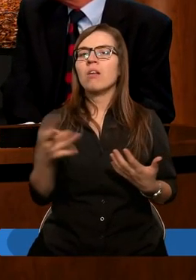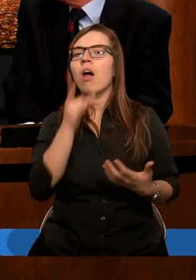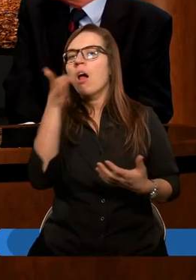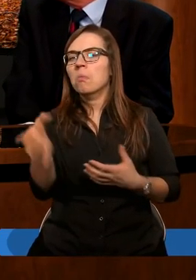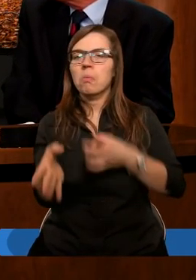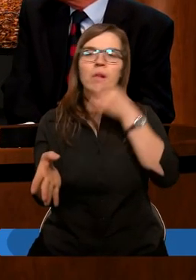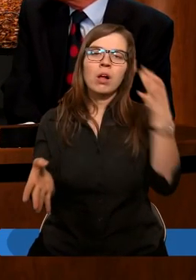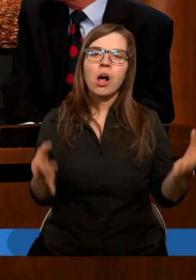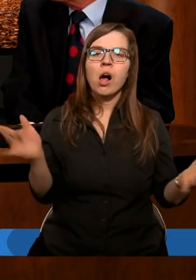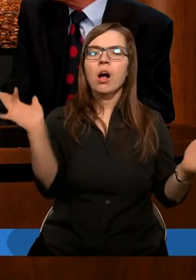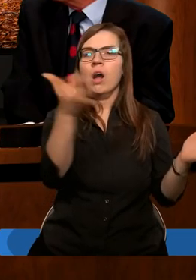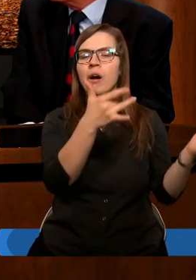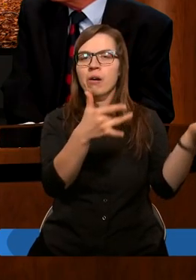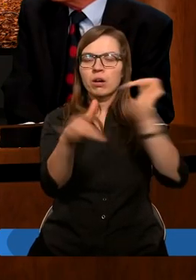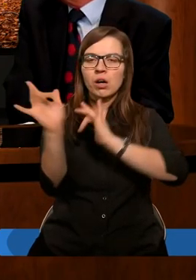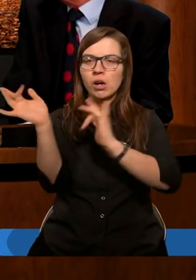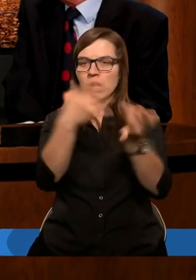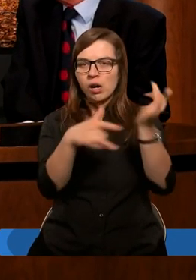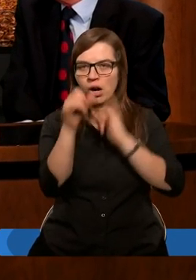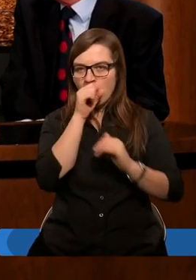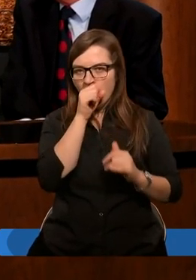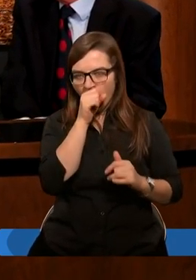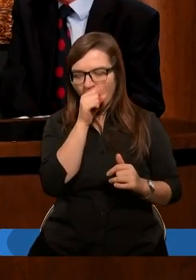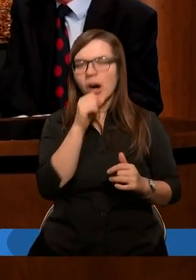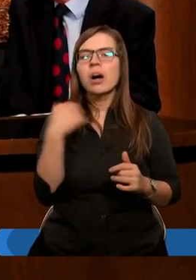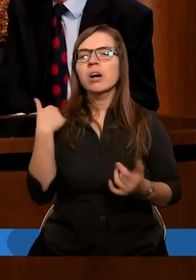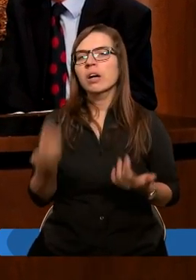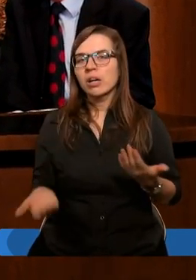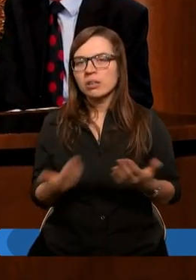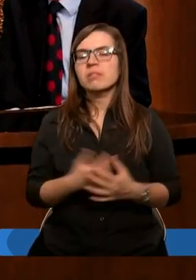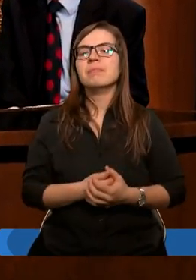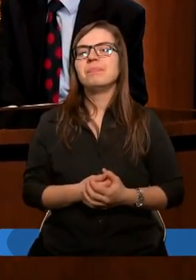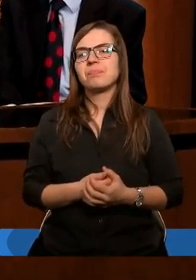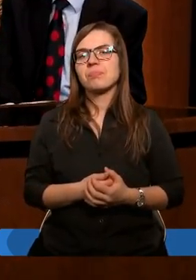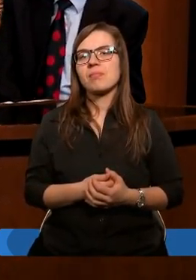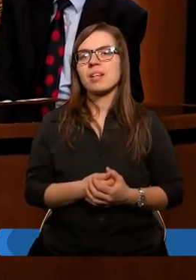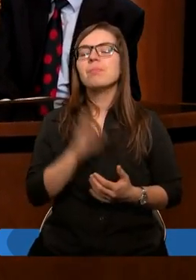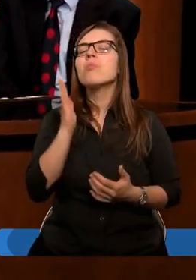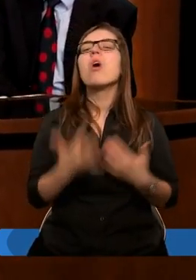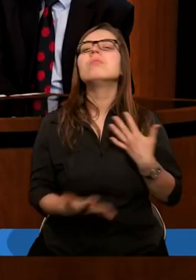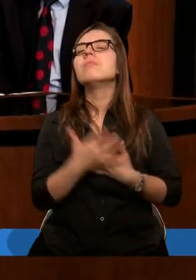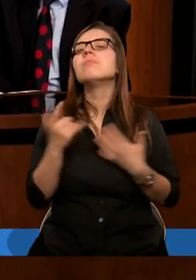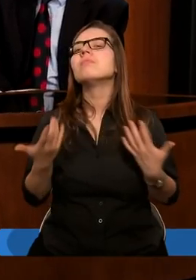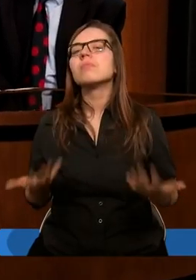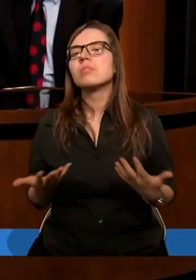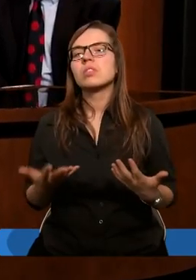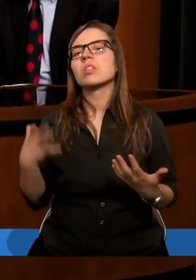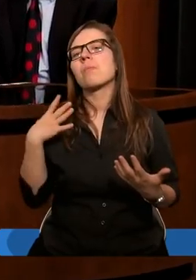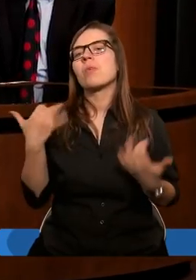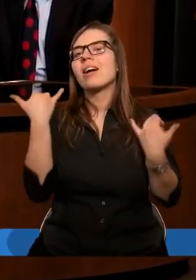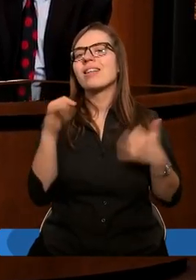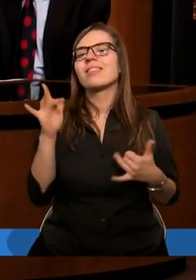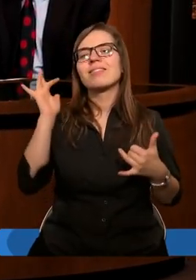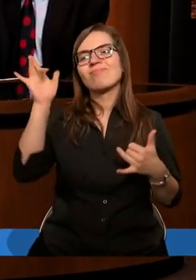i cóż mogli powiedzieć, jak nikt nie znał, kto to zrobił. Później się okazało, że to był jakiś